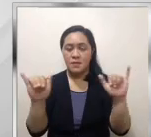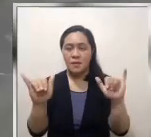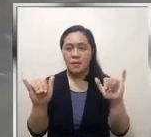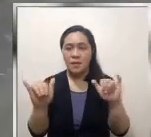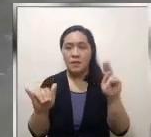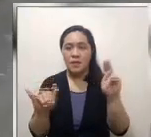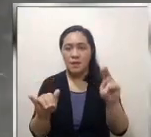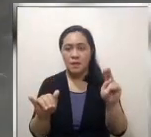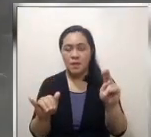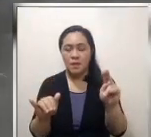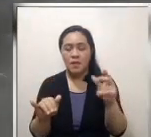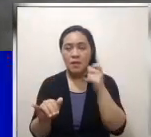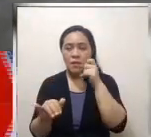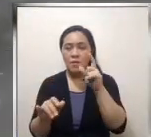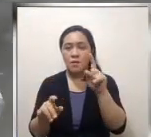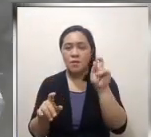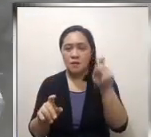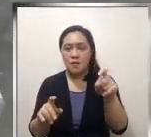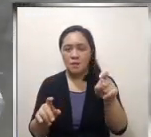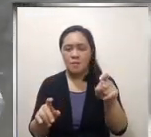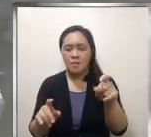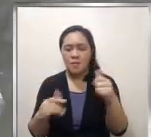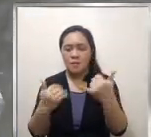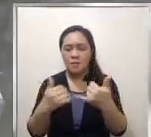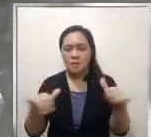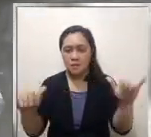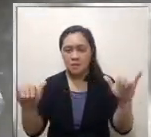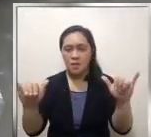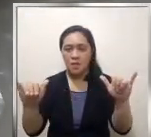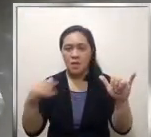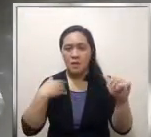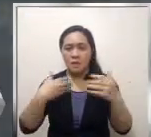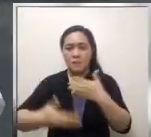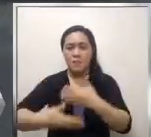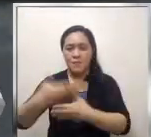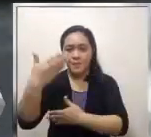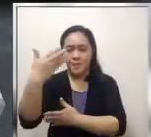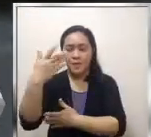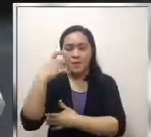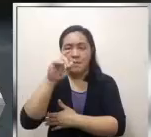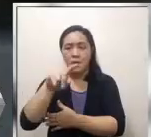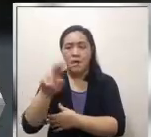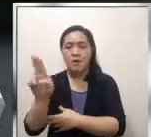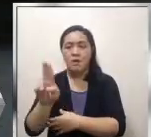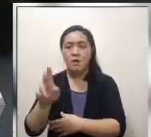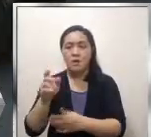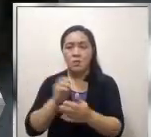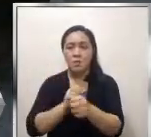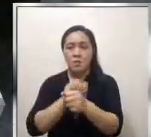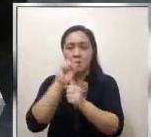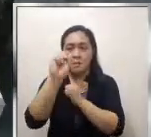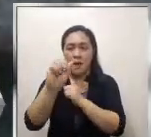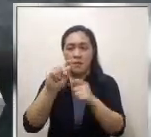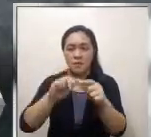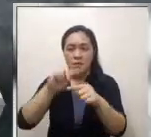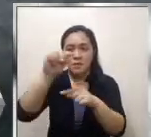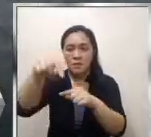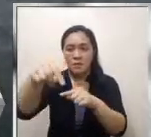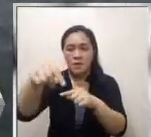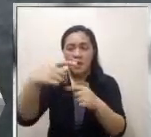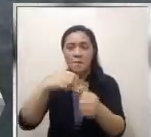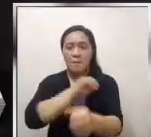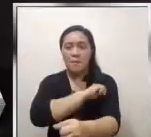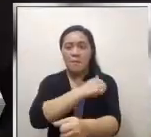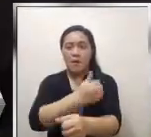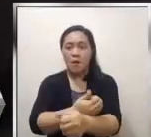tayo. Kung tatawid naman ang mga probinsya, kailangan pa rin ng travel authority. Maliban na lamang kung authorized person outside the residence ka